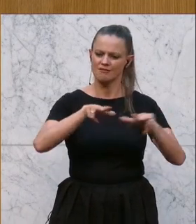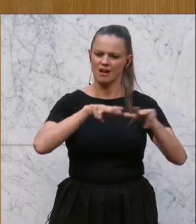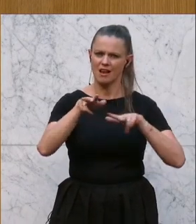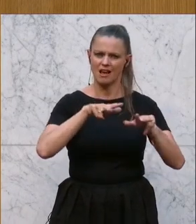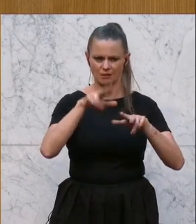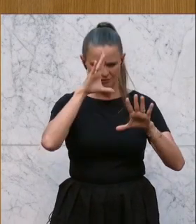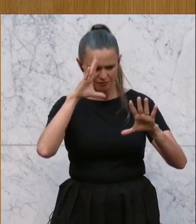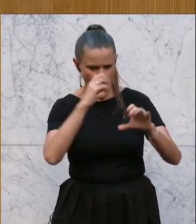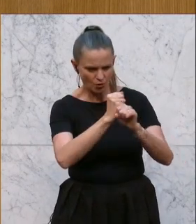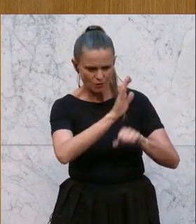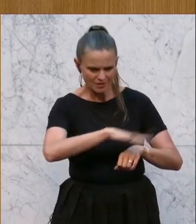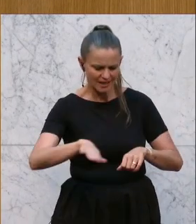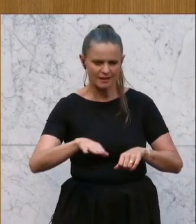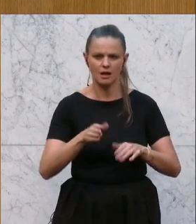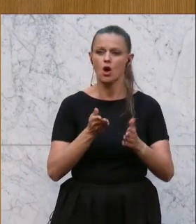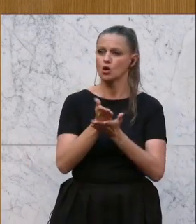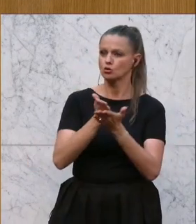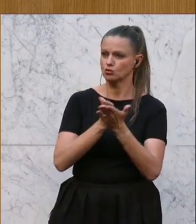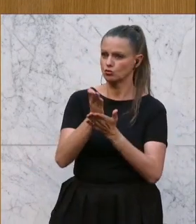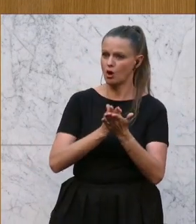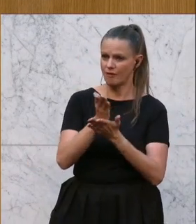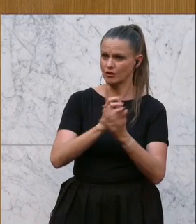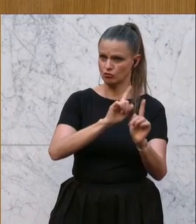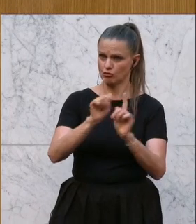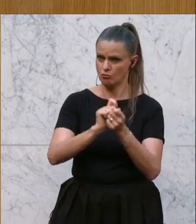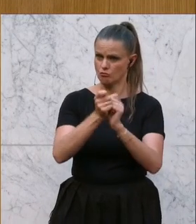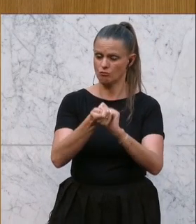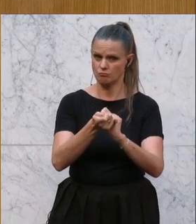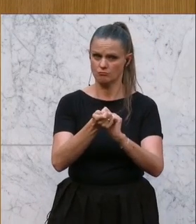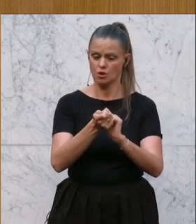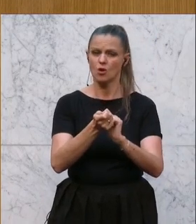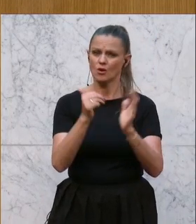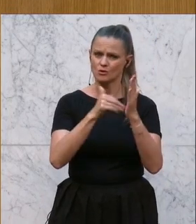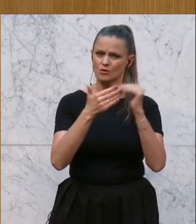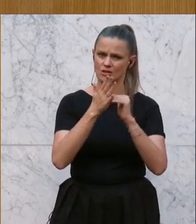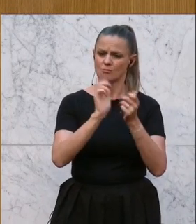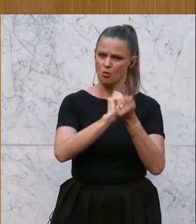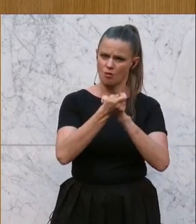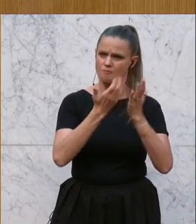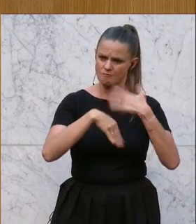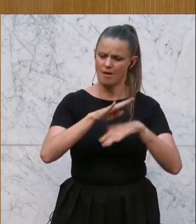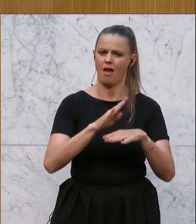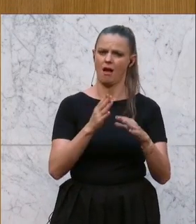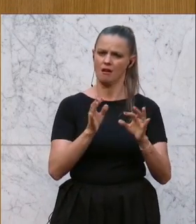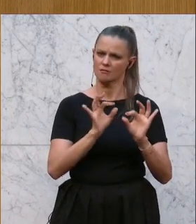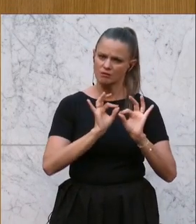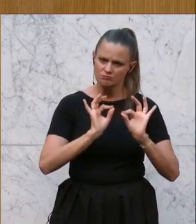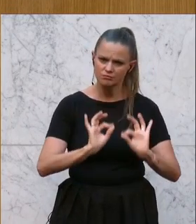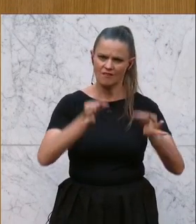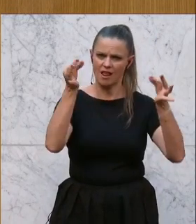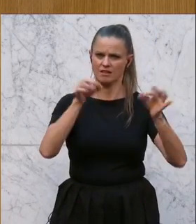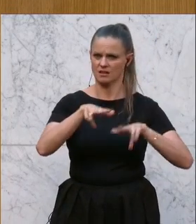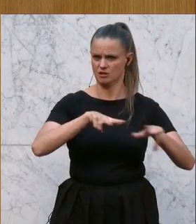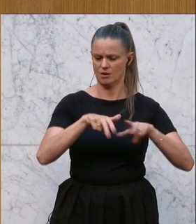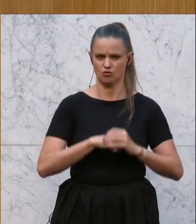Mittelpunkt. Aber machen Sie Servicestellen daraus und reformieren Sie das System dieser sogenannten Qualitätsmanager. Denn es kann